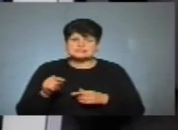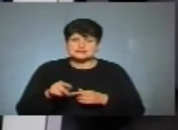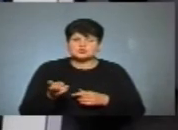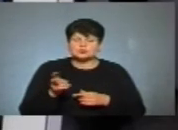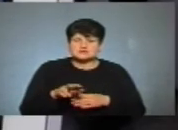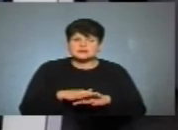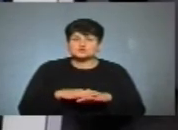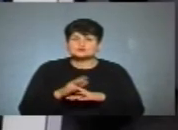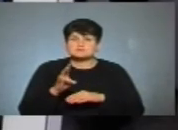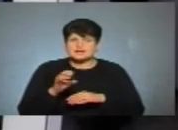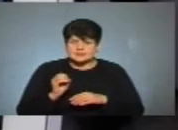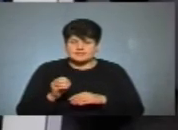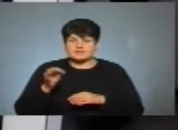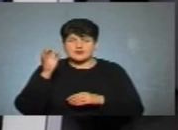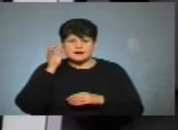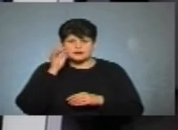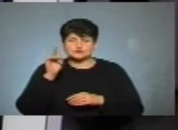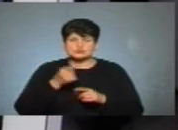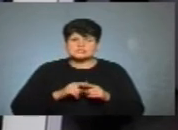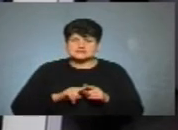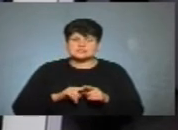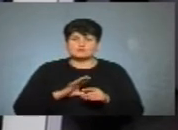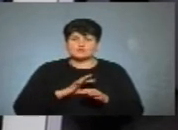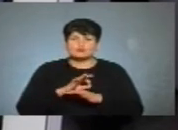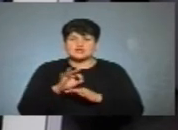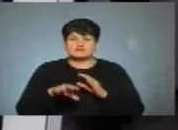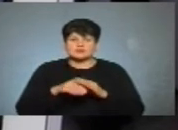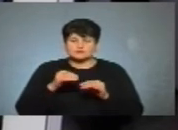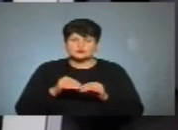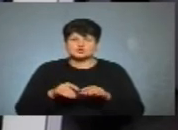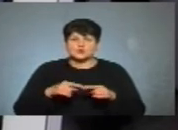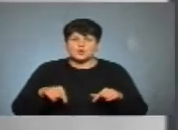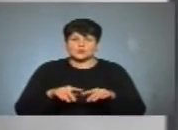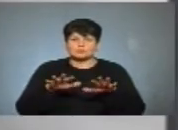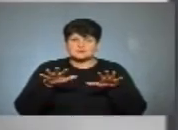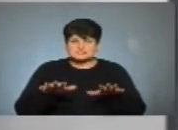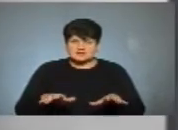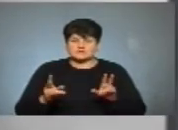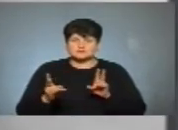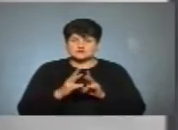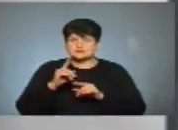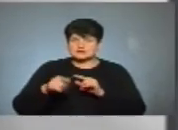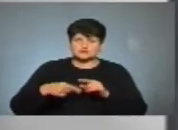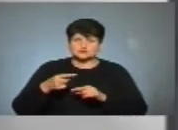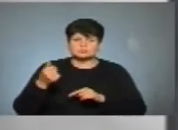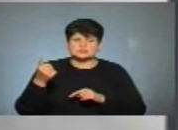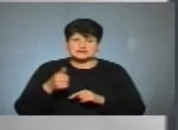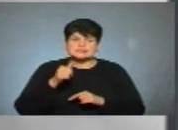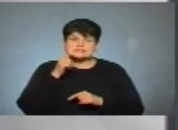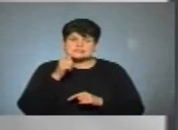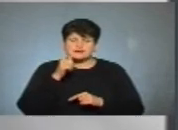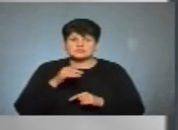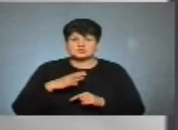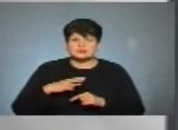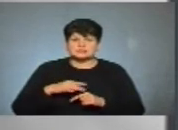прийшли на Суспільне. Нагадую, що це був проєкт «Виборчий округ місцевій». Ми з вами зустрінемося вже наступного тижня. Завтра чекайте